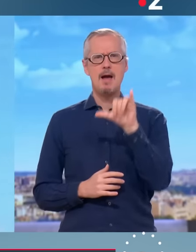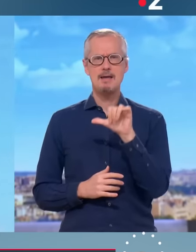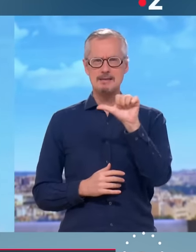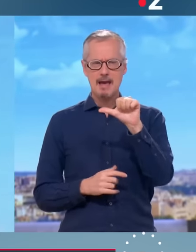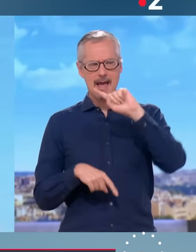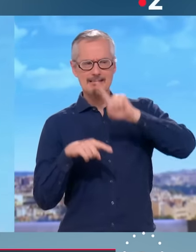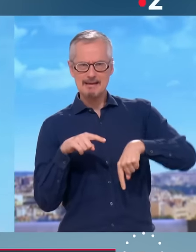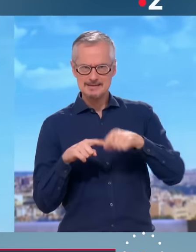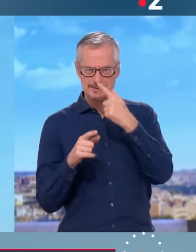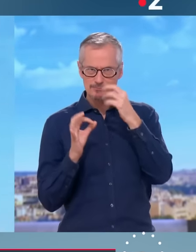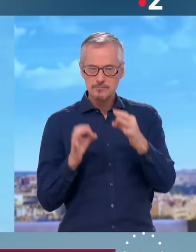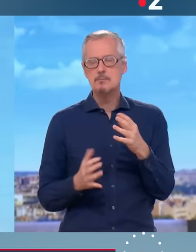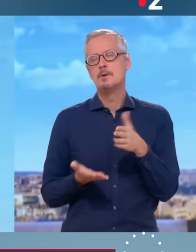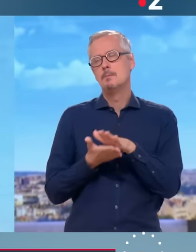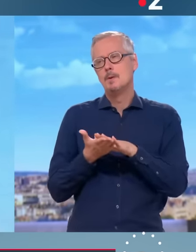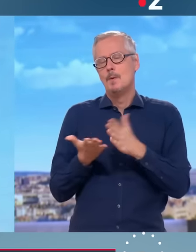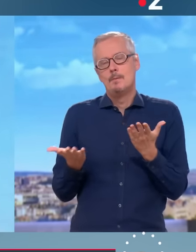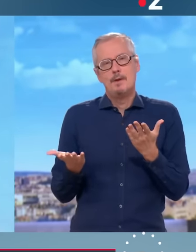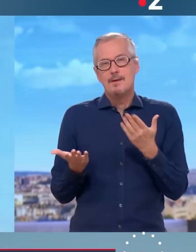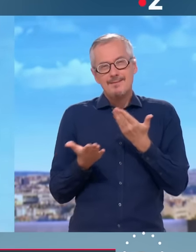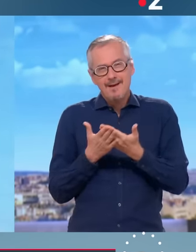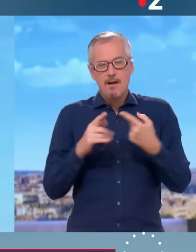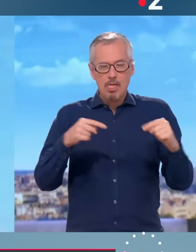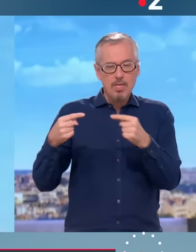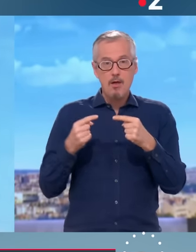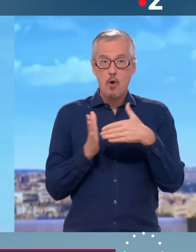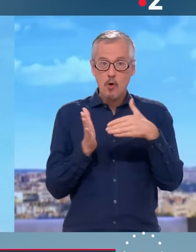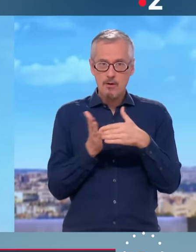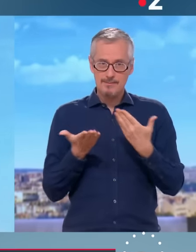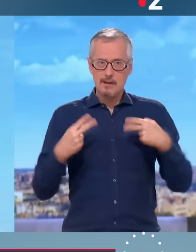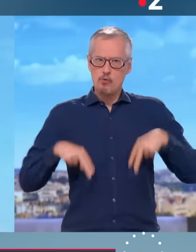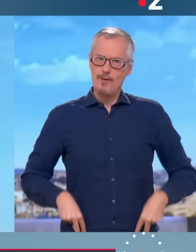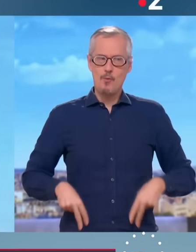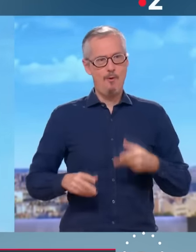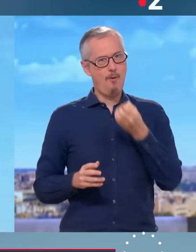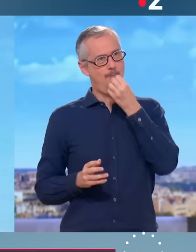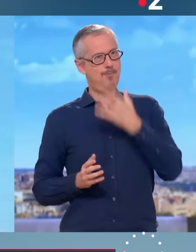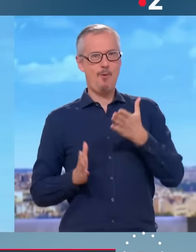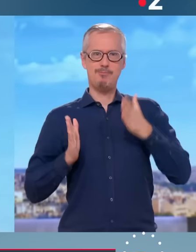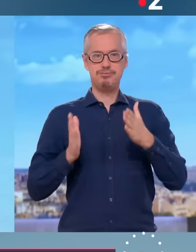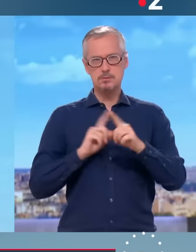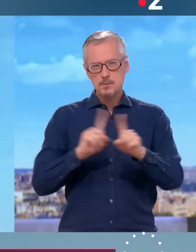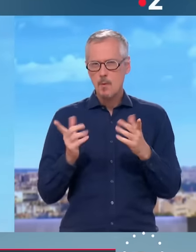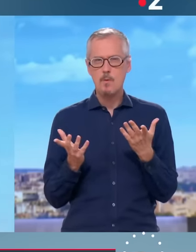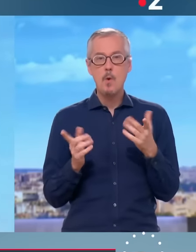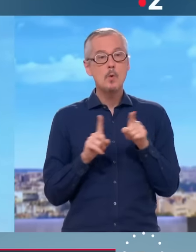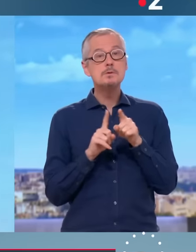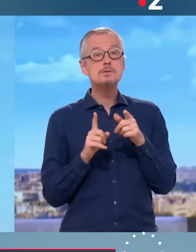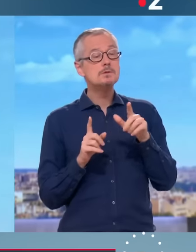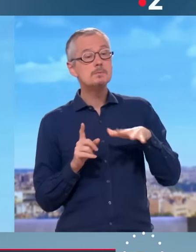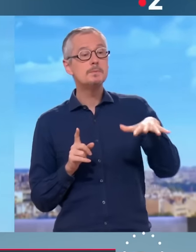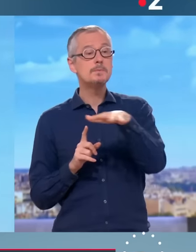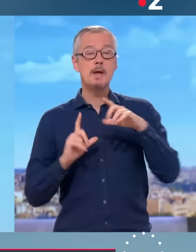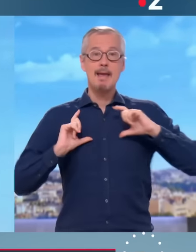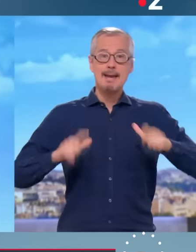une nouvelle polémique comme celle-ci, est-ce que c'est une bonne décision gouvernementale ? Non. Est-ce que c'est respectueux de la communauté éducative